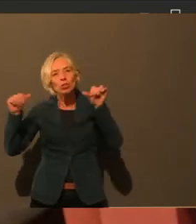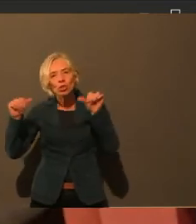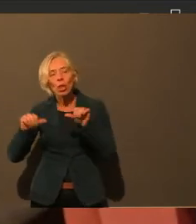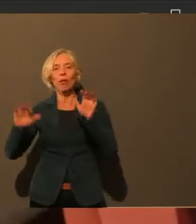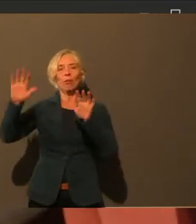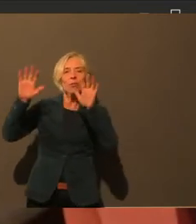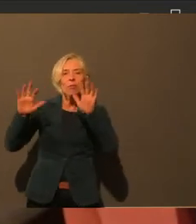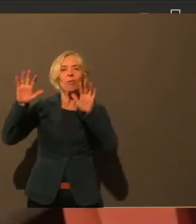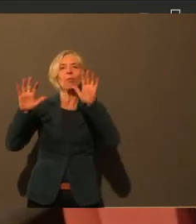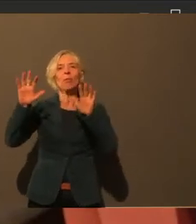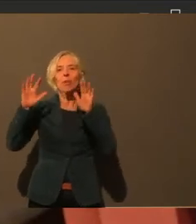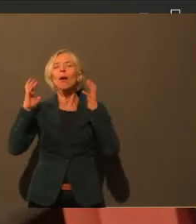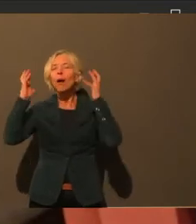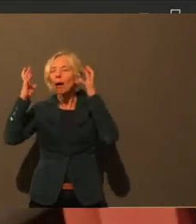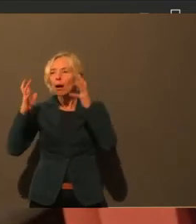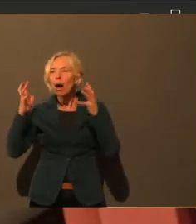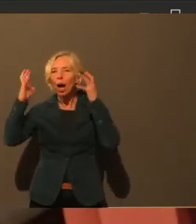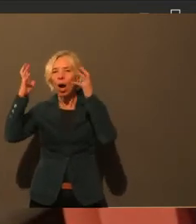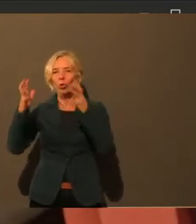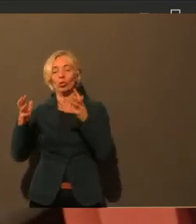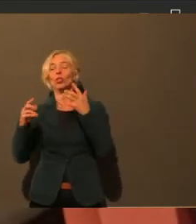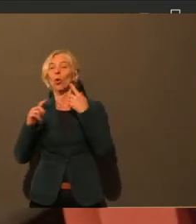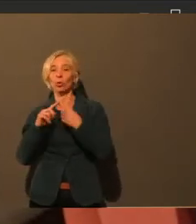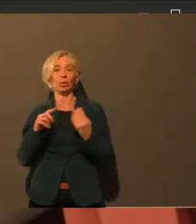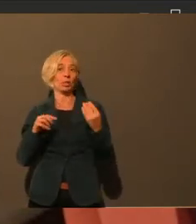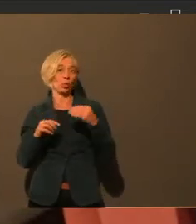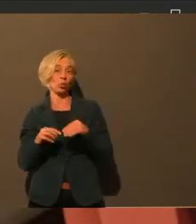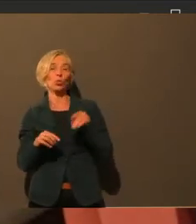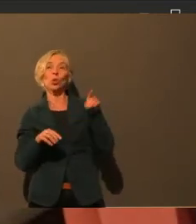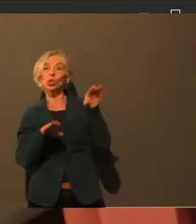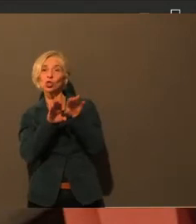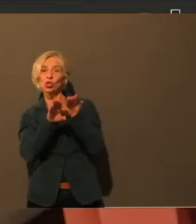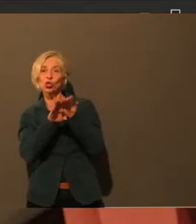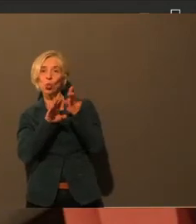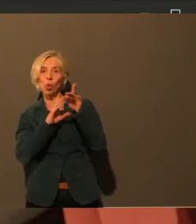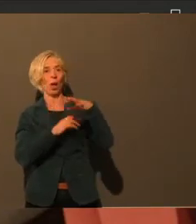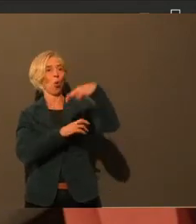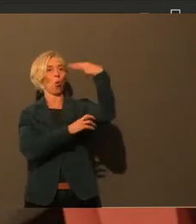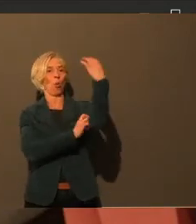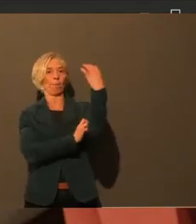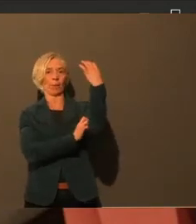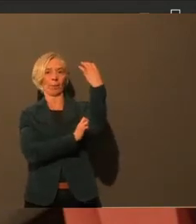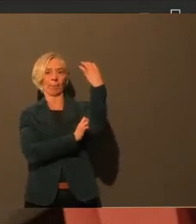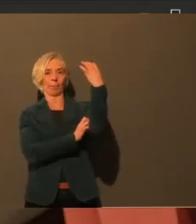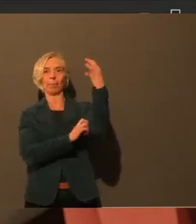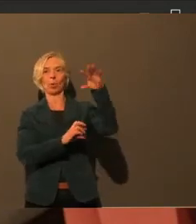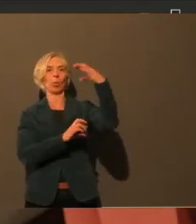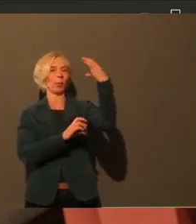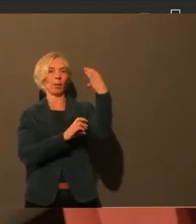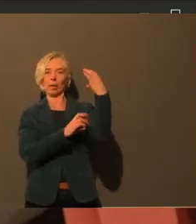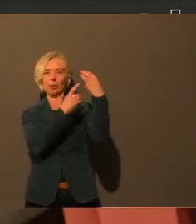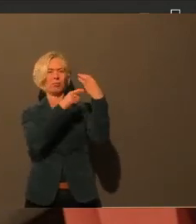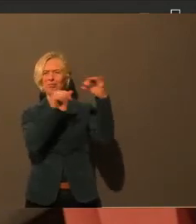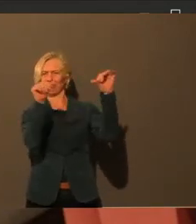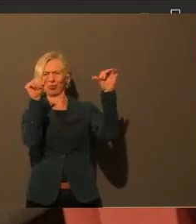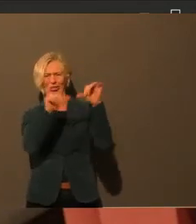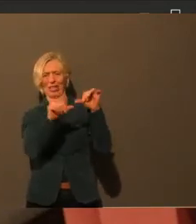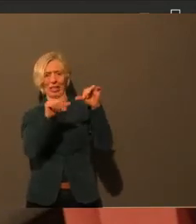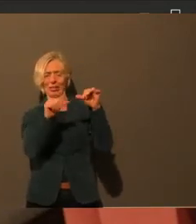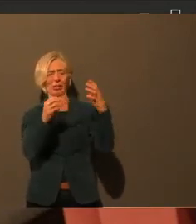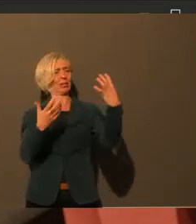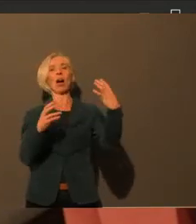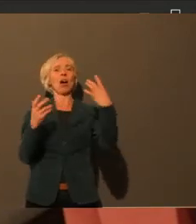Ausrüstung an den Schulen, zum Beispiel die Webcams, waren so schlecht, dass er uns nicht mal kurz was auf dem Blog zeigen konnte, weil es zu verpixelt war.